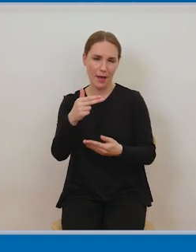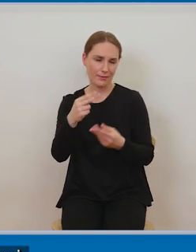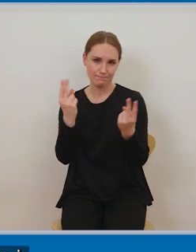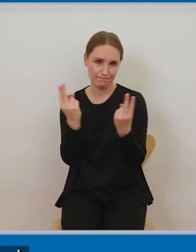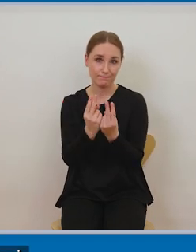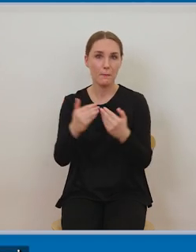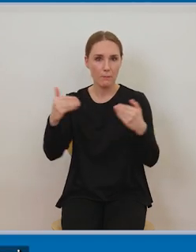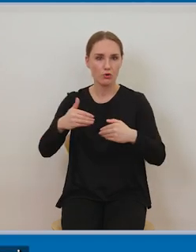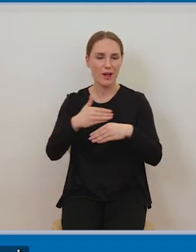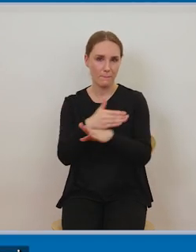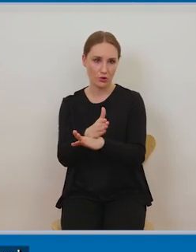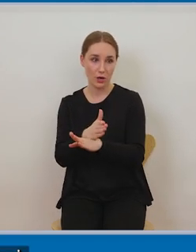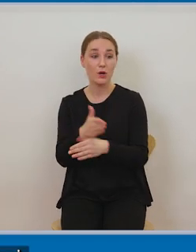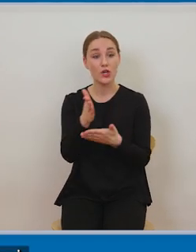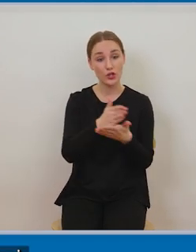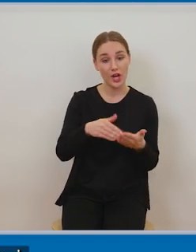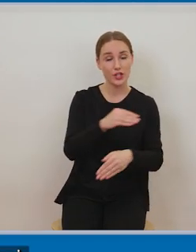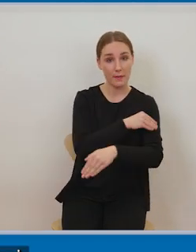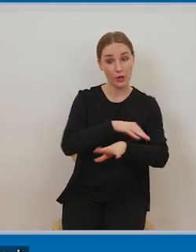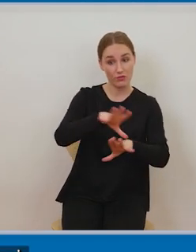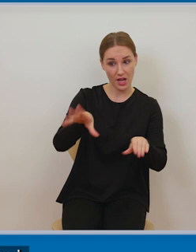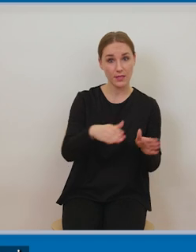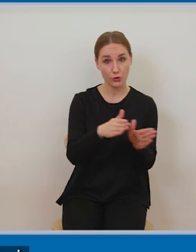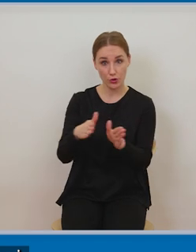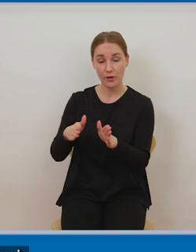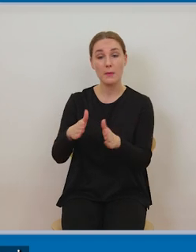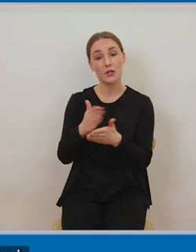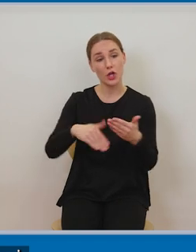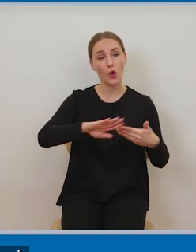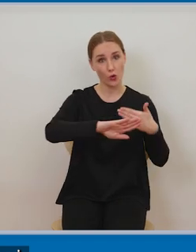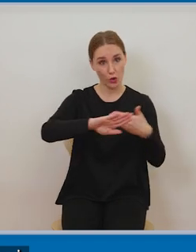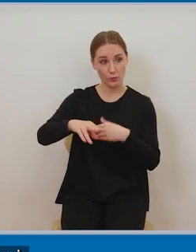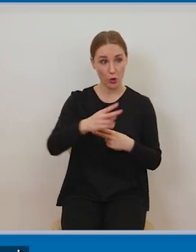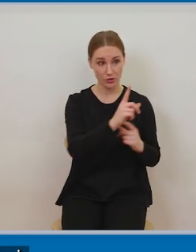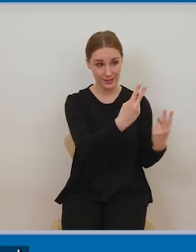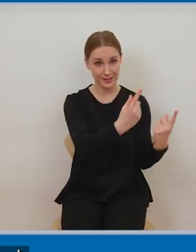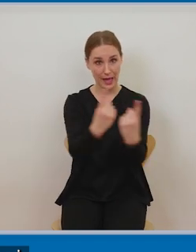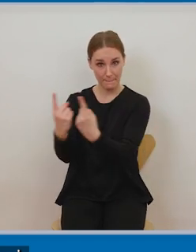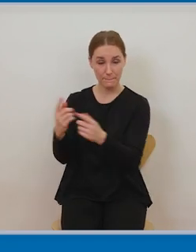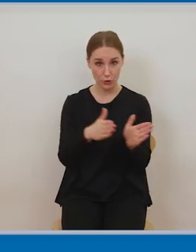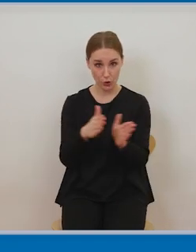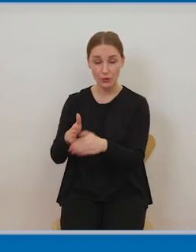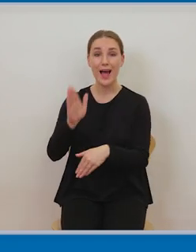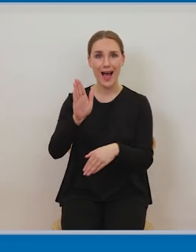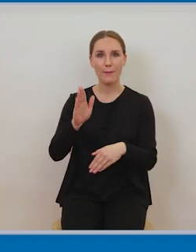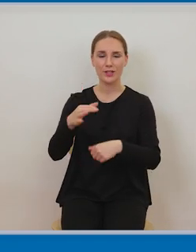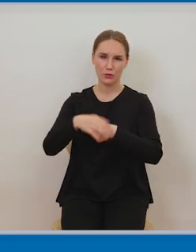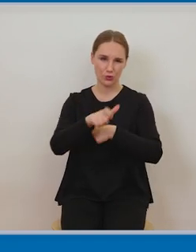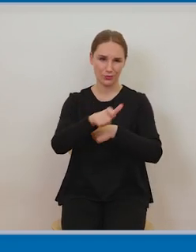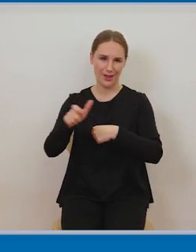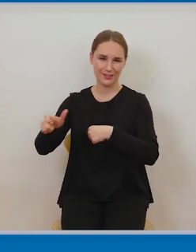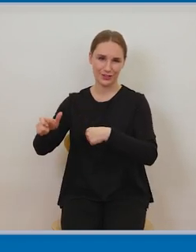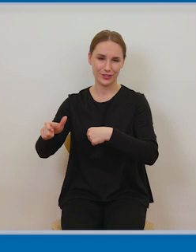Co jeszcze? Studenci z niepełnosprawnościami mogą sami także nagrywać dla siebie wykłady, mogą